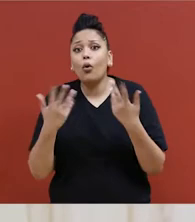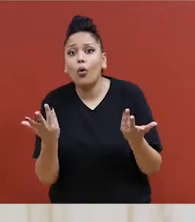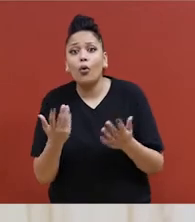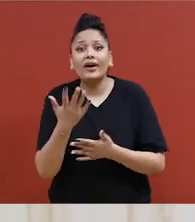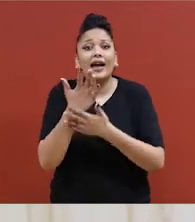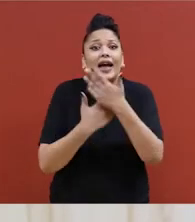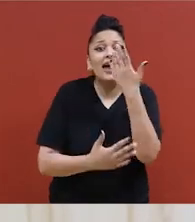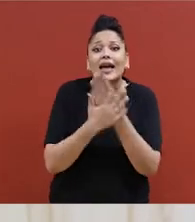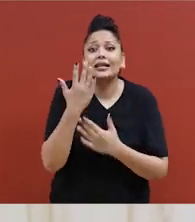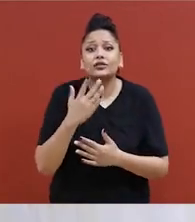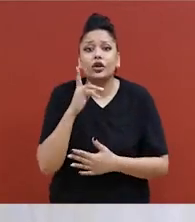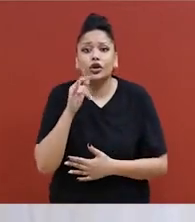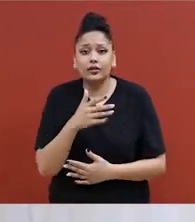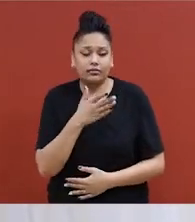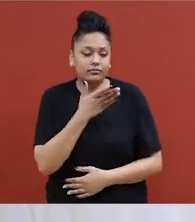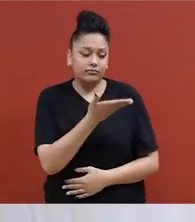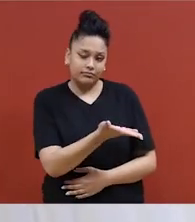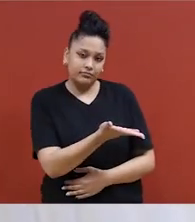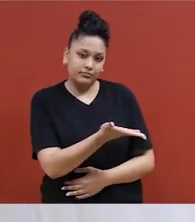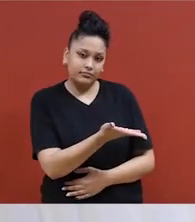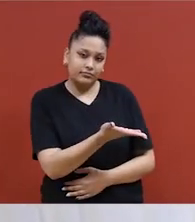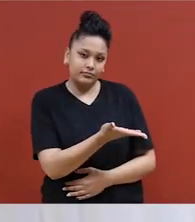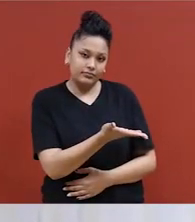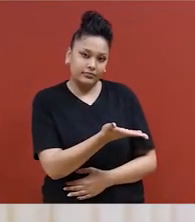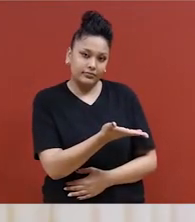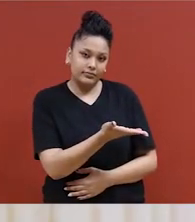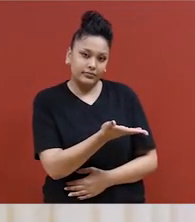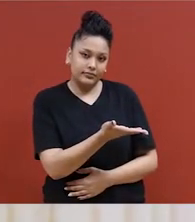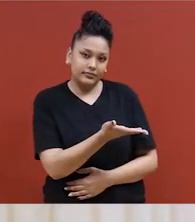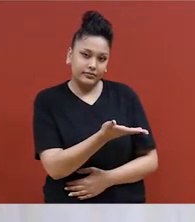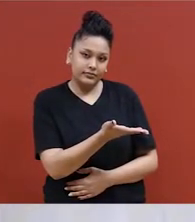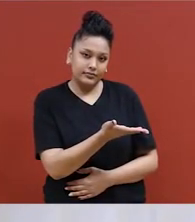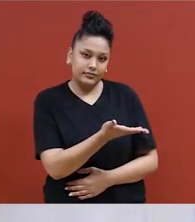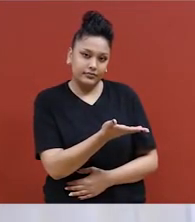Je pourrais utiliser ma main. Ça ressemble à ça.